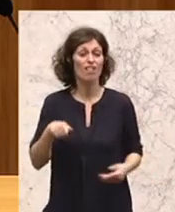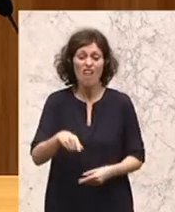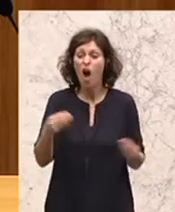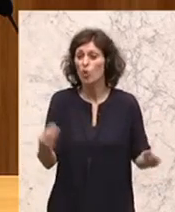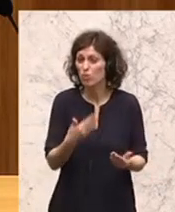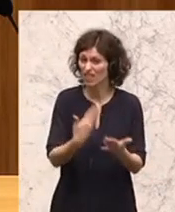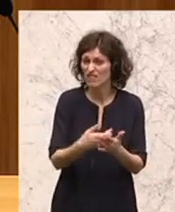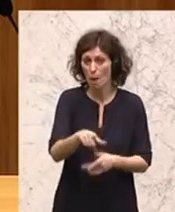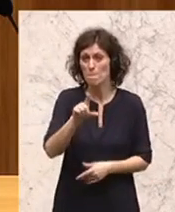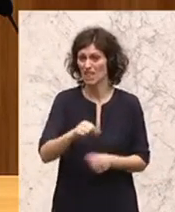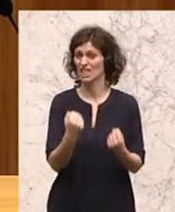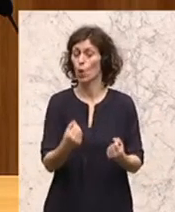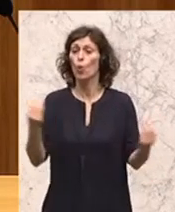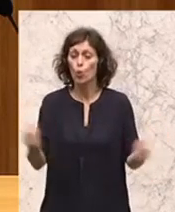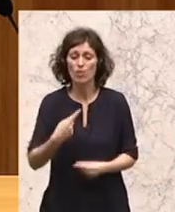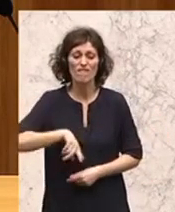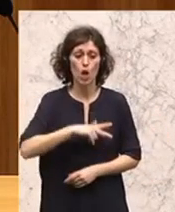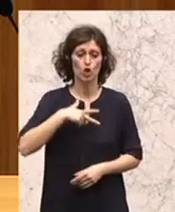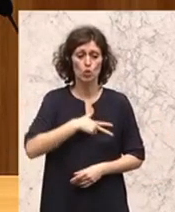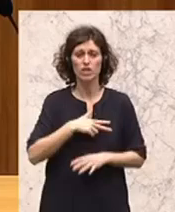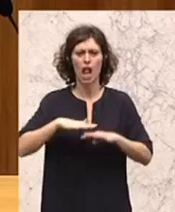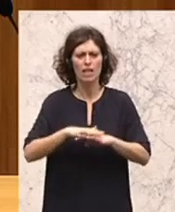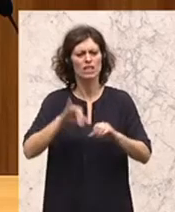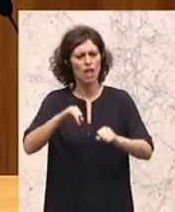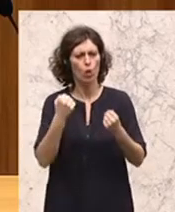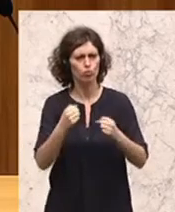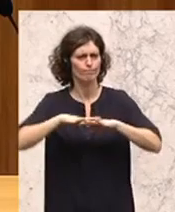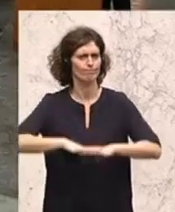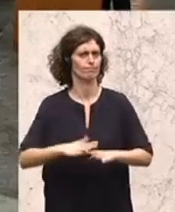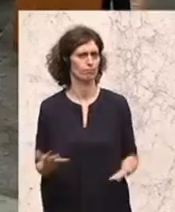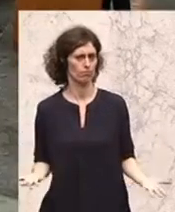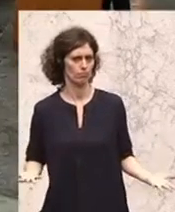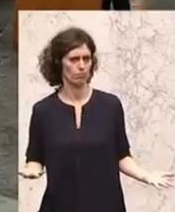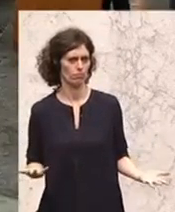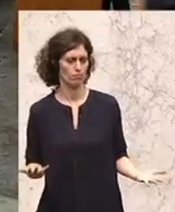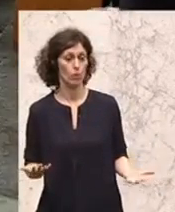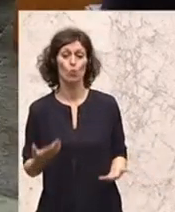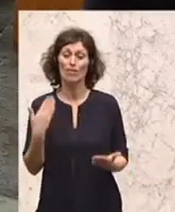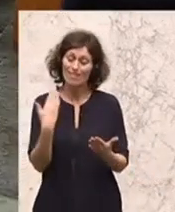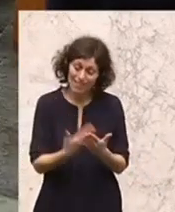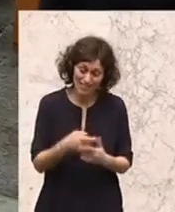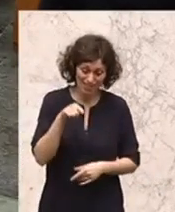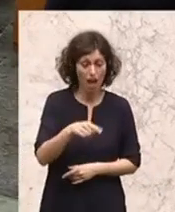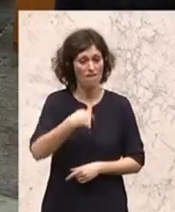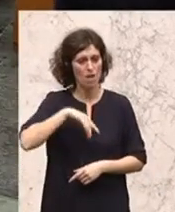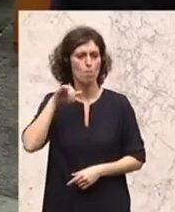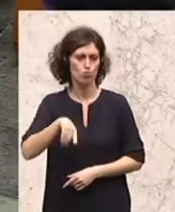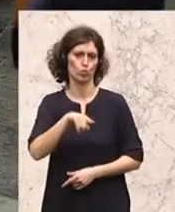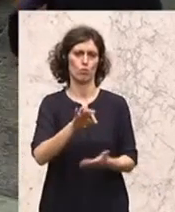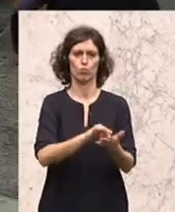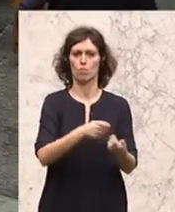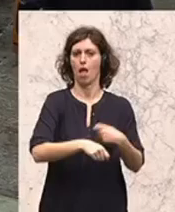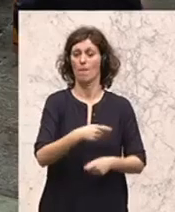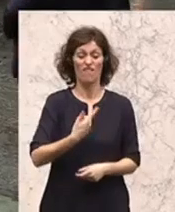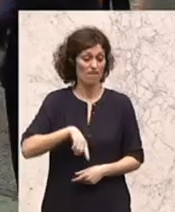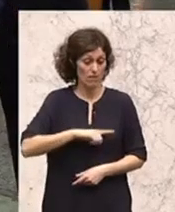Mindestsicherung, weil bei uns das soziale Netz eben sehr eng gebunden ist. Und genau da müssen wir ansetzen. Denn wir werden